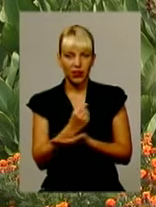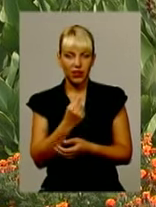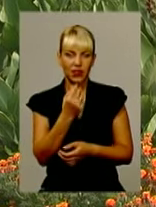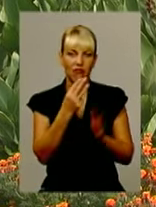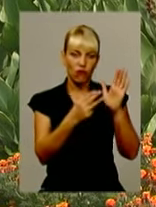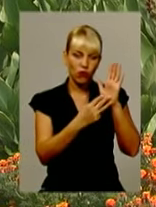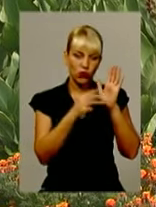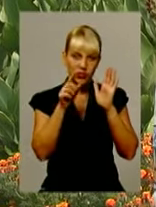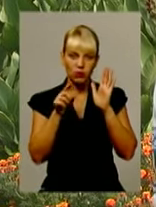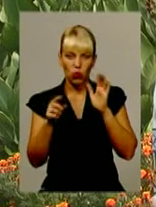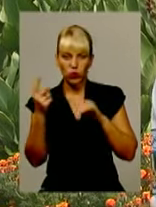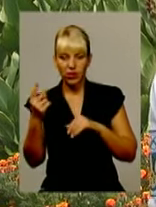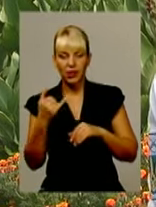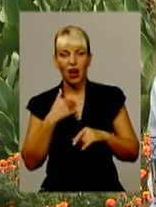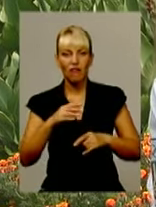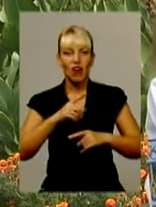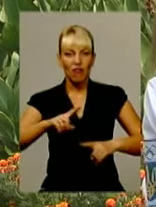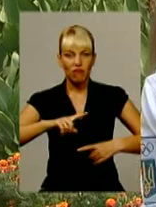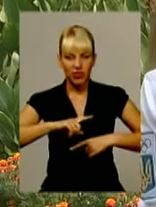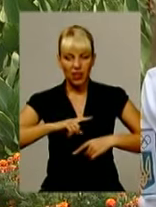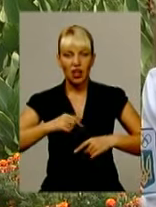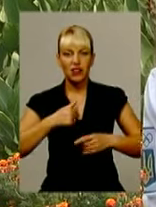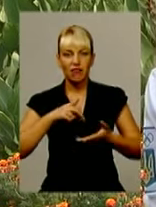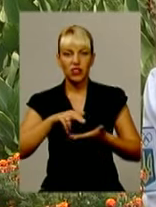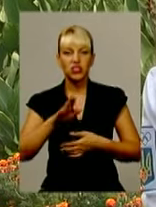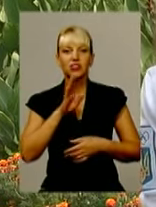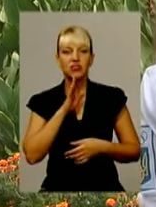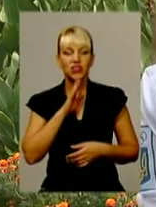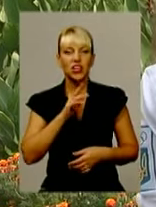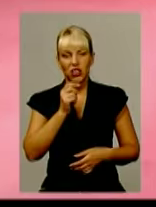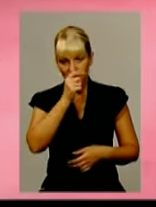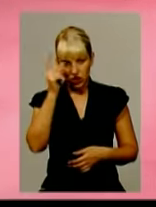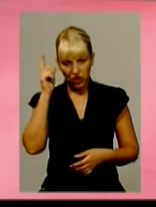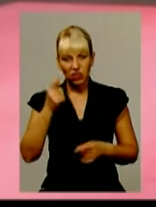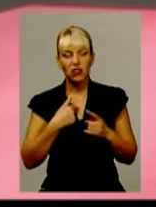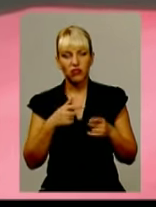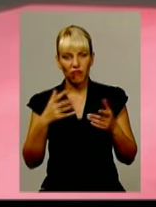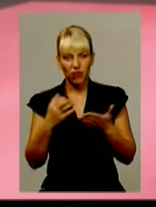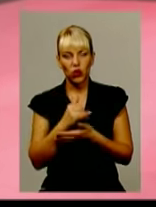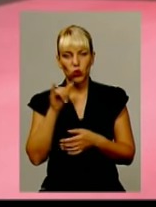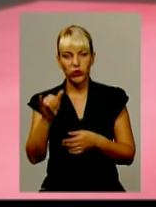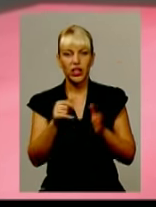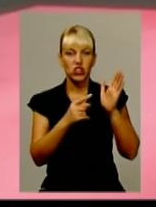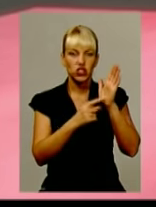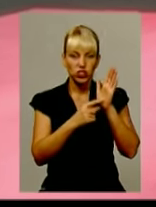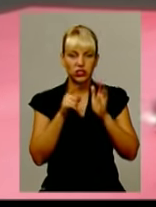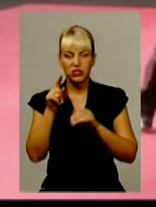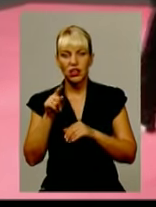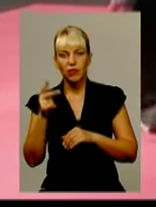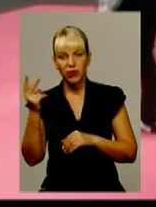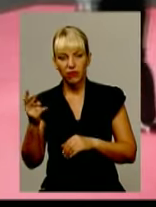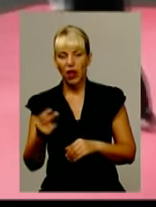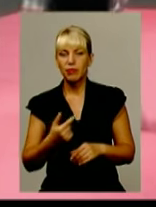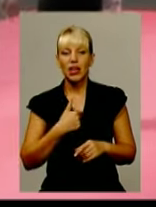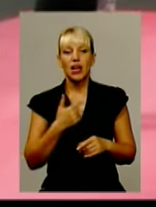останній фінал я в неї вийшла на Чешку. Я в неї виграла 6-2. Іншого результату від Софії не чекали. Програш